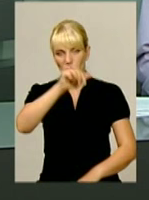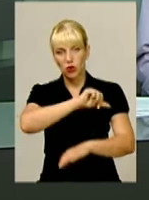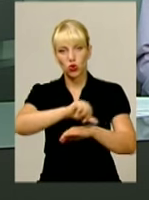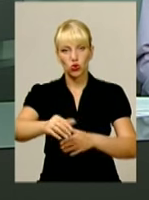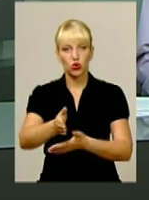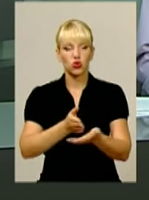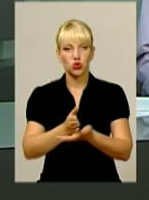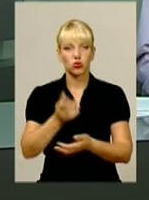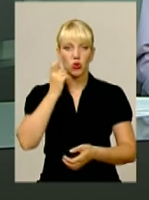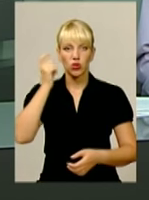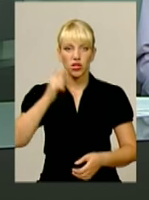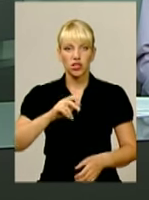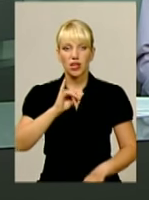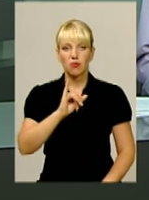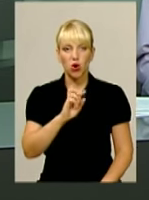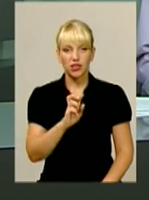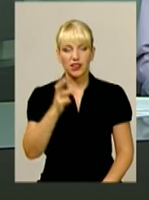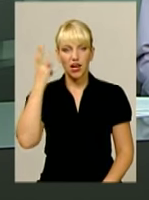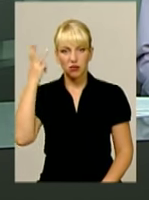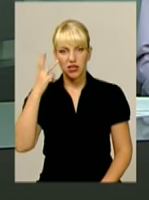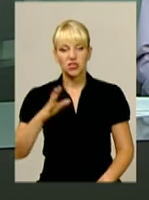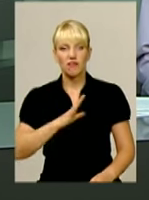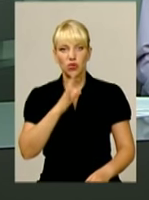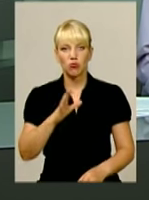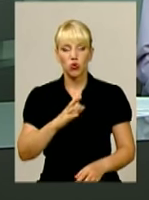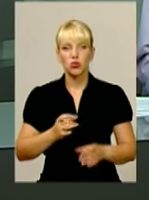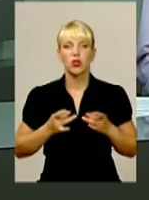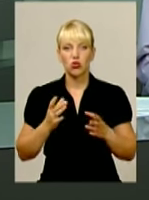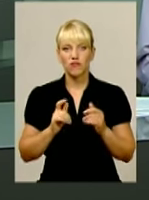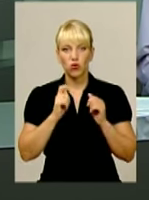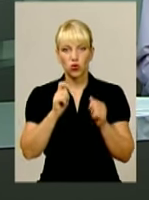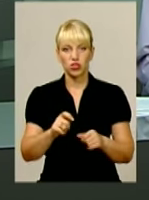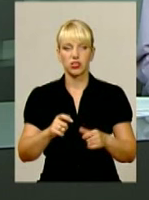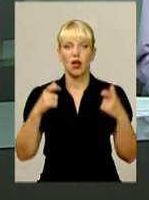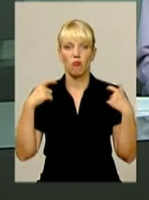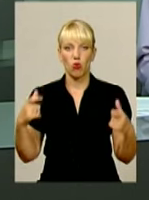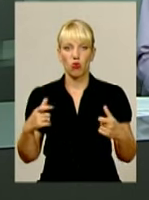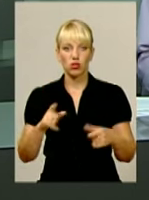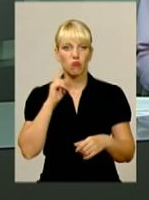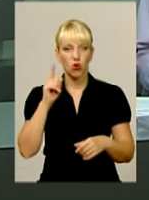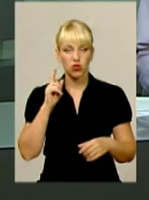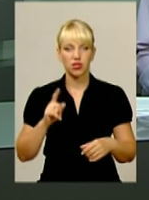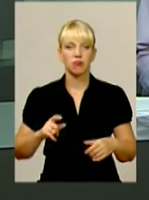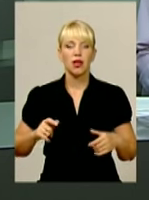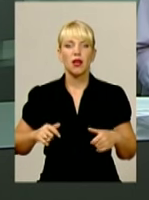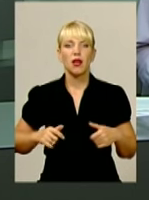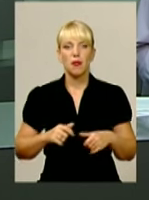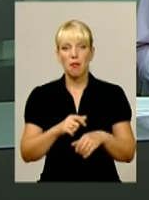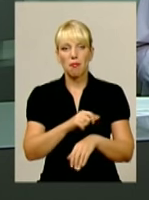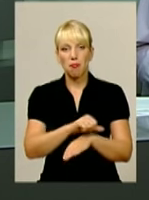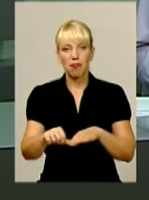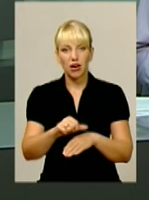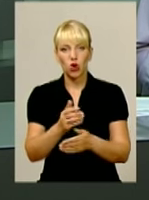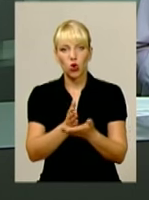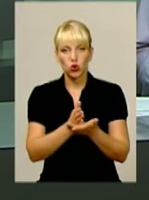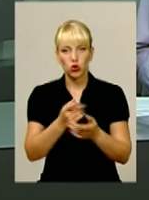прикордонної служби України імені Богдана Хмельницького відбулося урочисте вручення погонів молодим прикордонникам. Майже 300